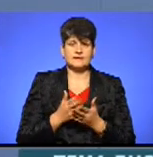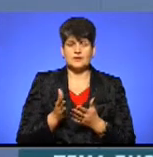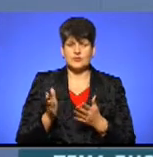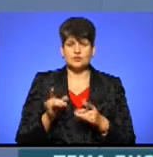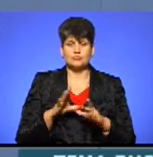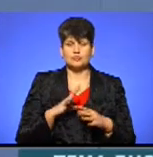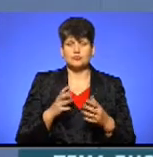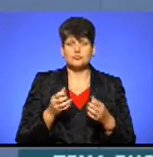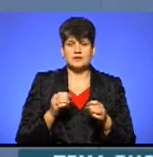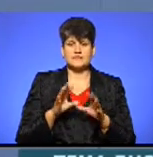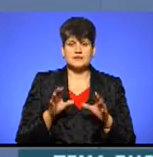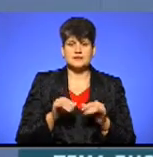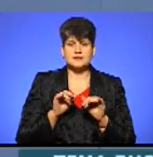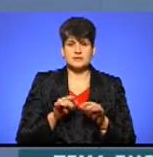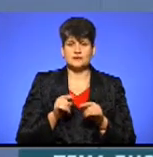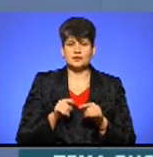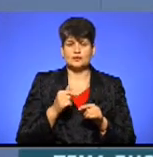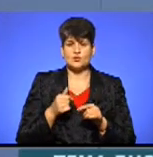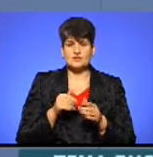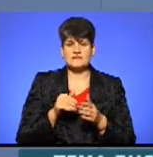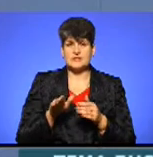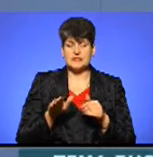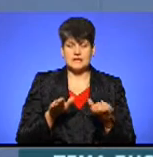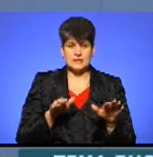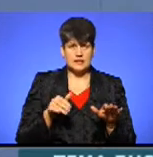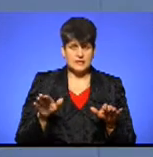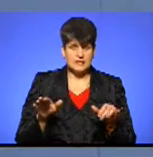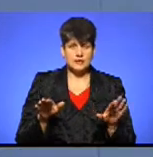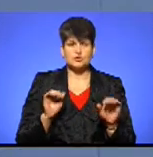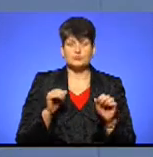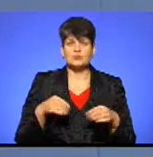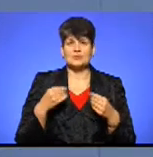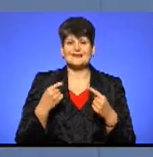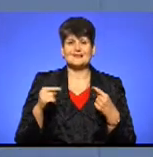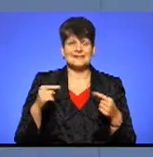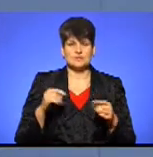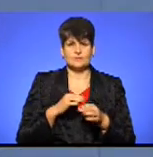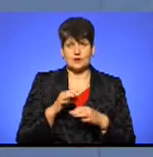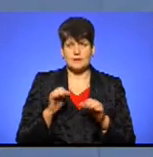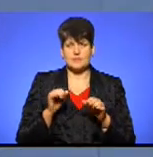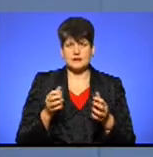Тому було прийнято рішення всі заходи цього року відхилити для того, щоб мешканці могли подати інші проєкти і могли підтримувати інші проєкти.